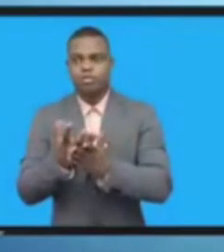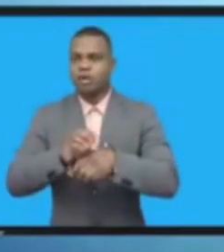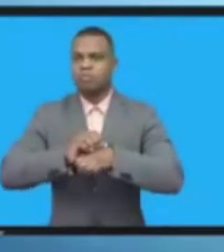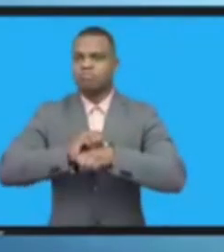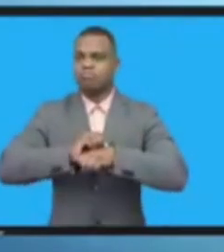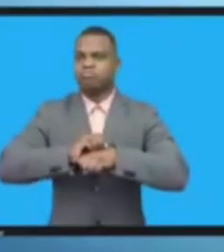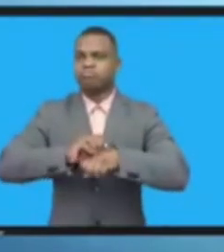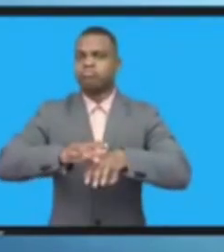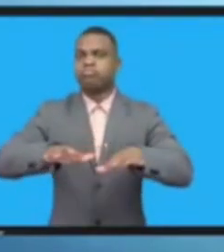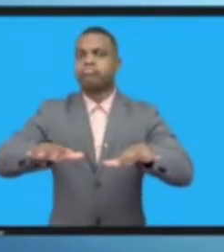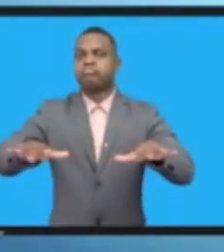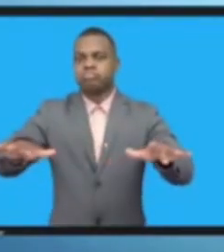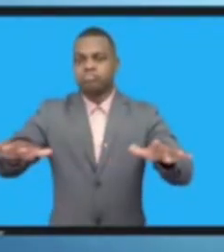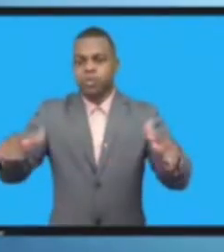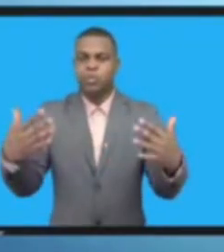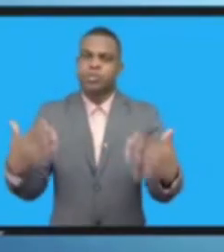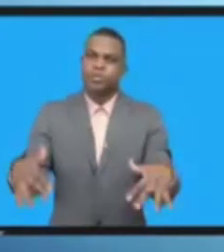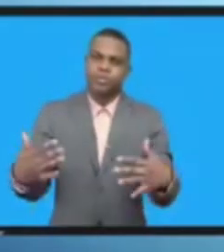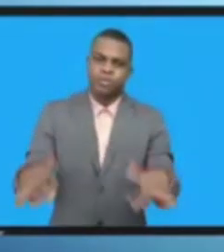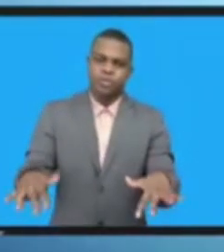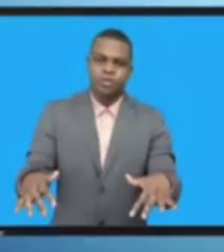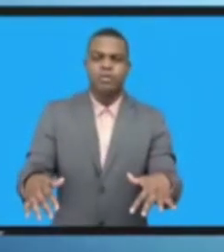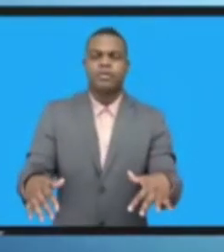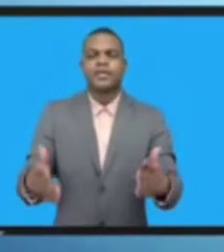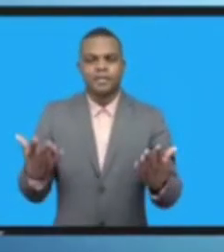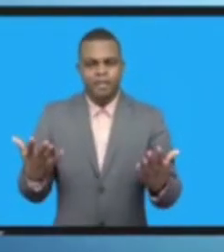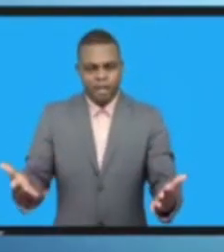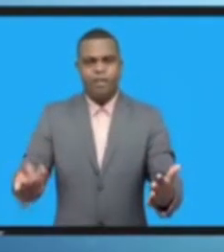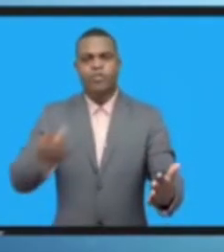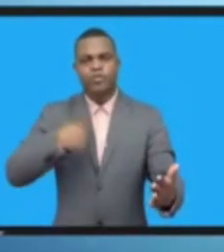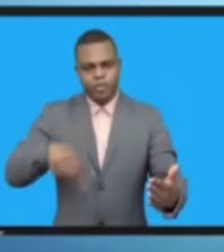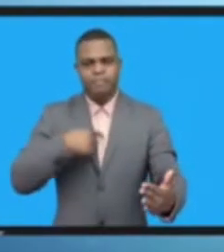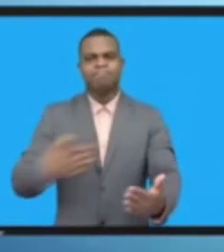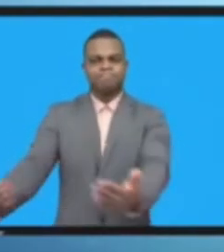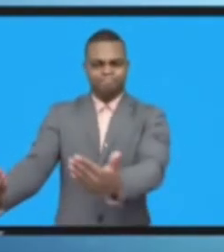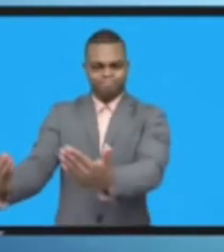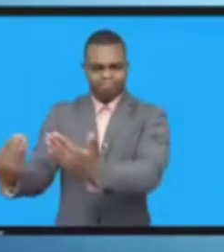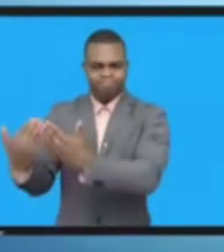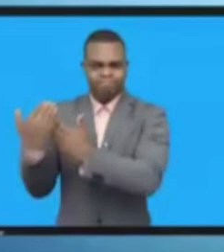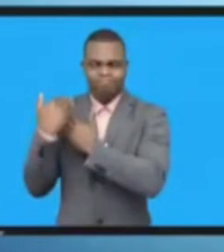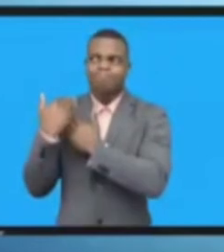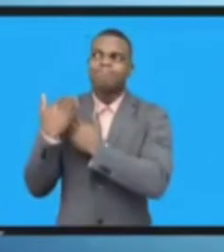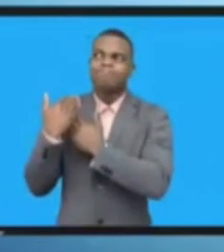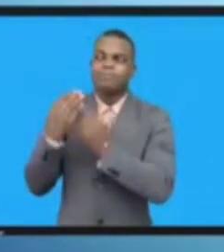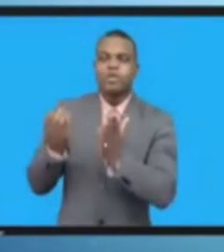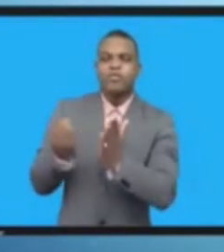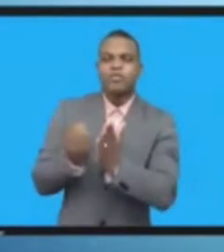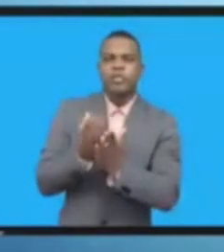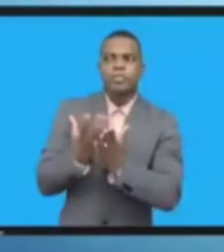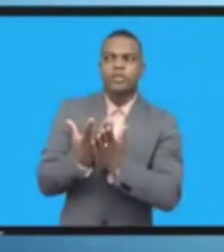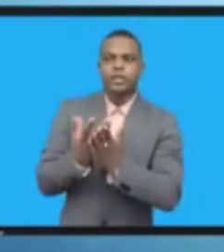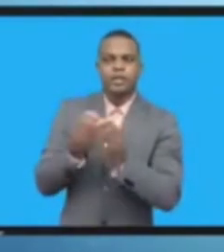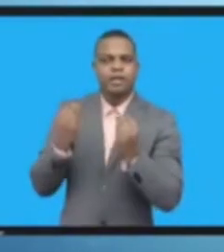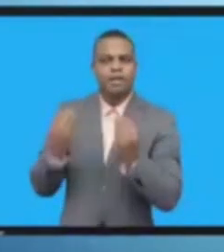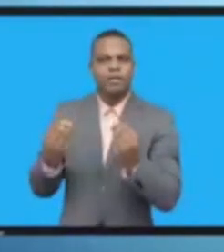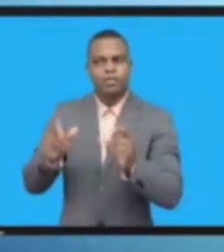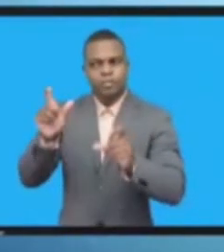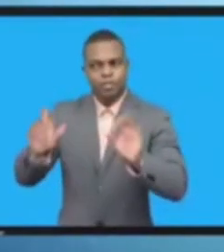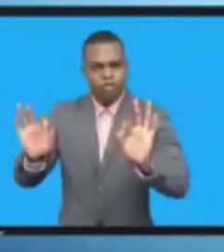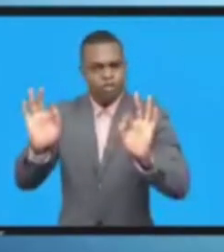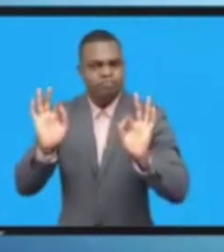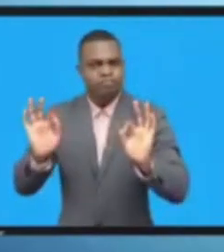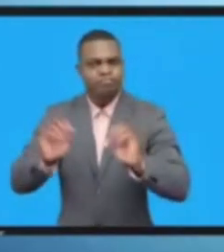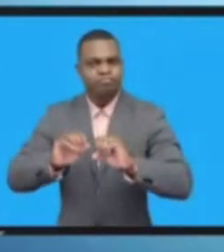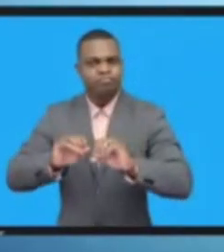هذا العام فإن منتدى حكمة الانترنت يأتي في وقت فارق حيث